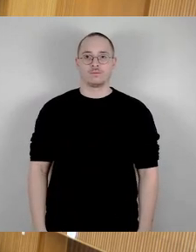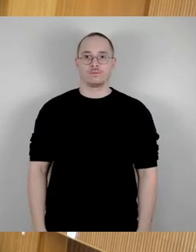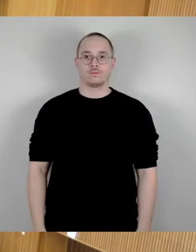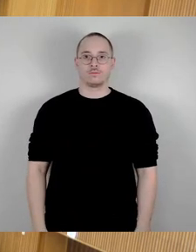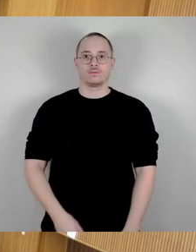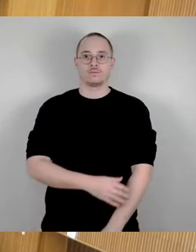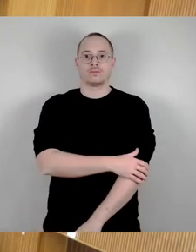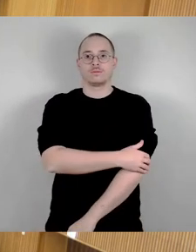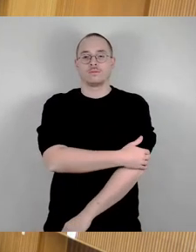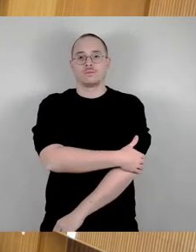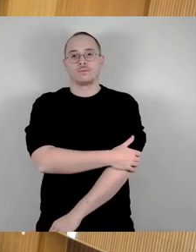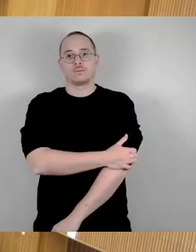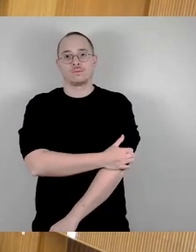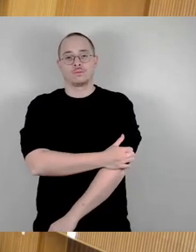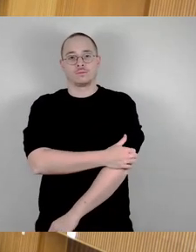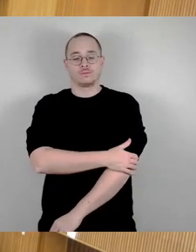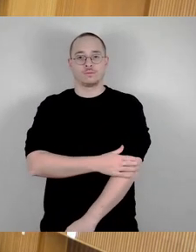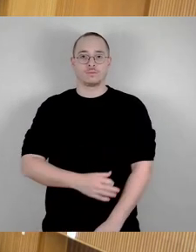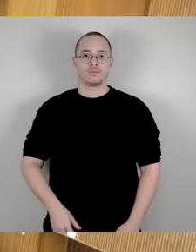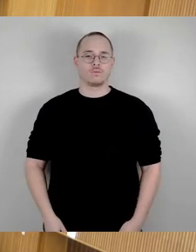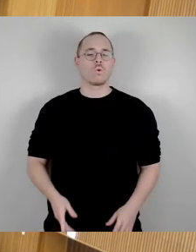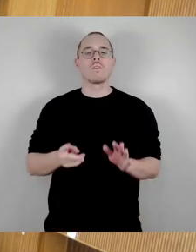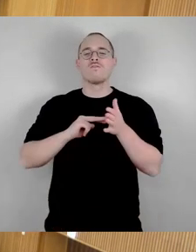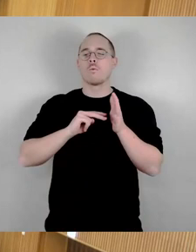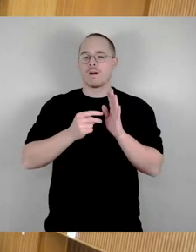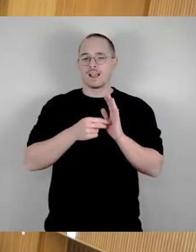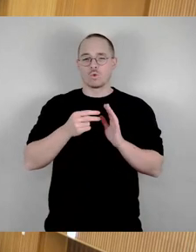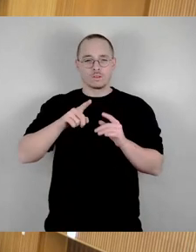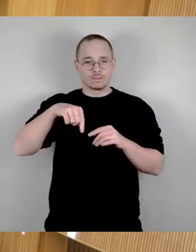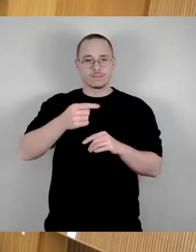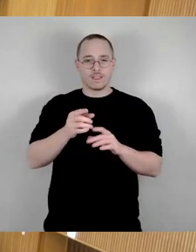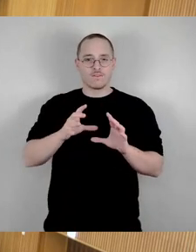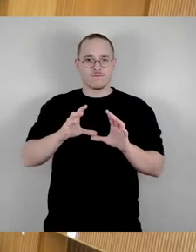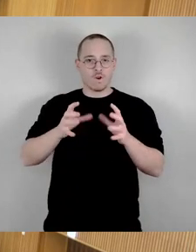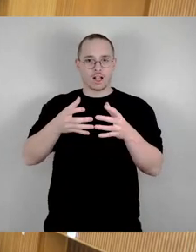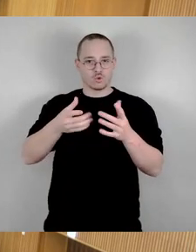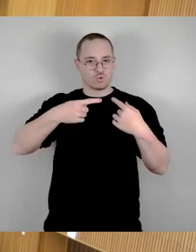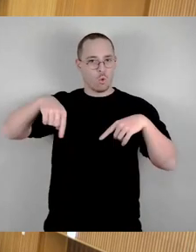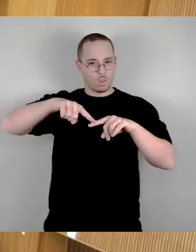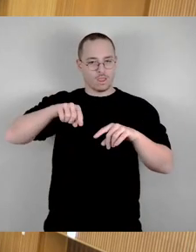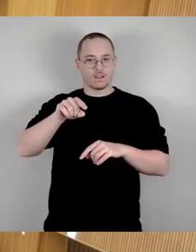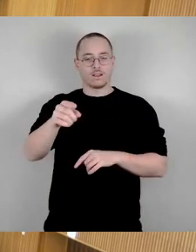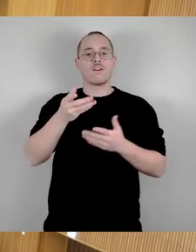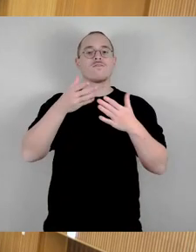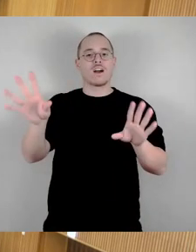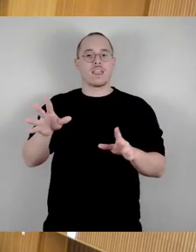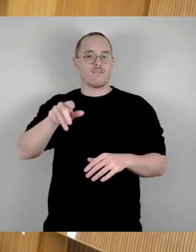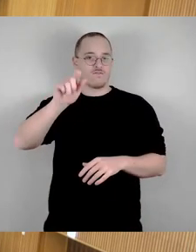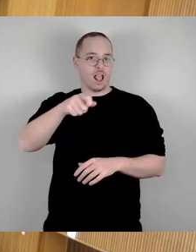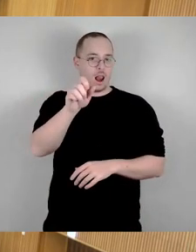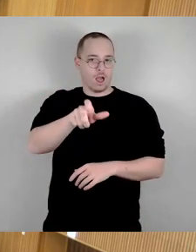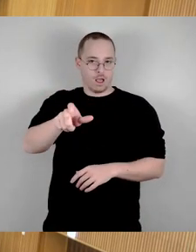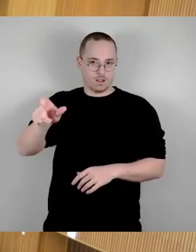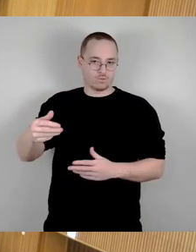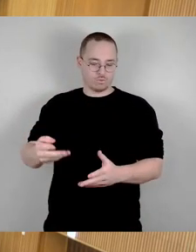Und dann schon zur Vorbereitung. Wir beginnen der Fraktionsrunde mit freien Wählern, freien Bürgern heute. Vielen Dank, sehr geehrter Herr Oberbürgermeister,